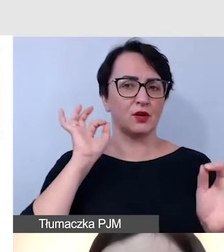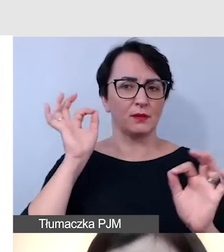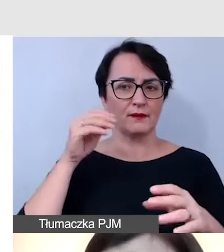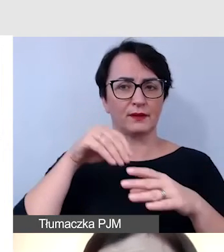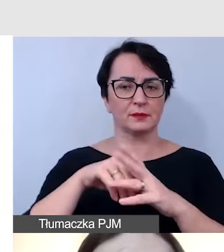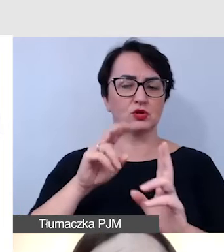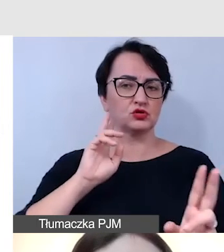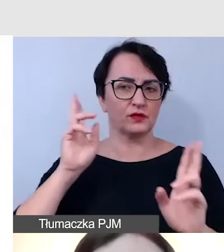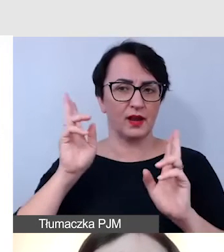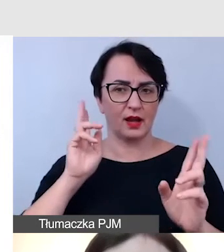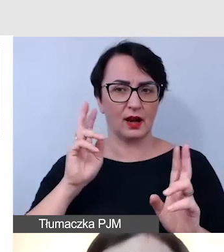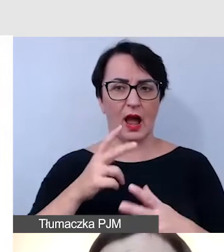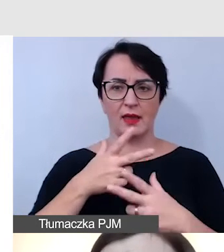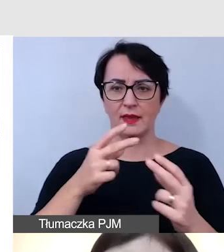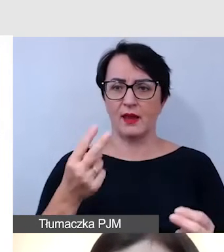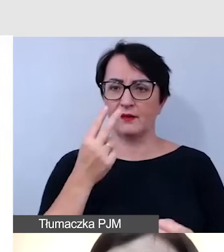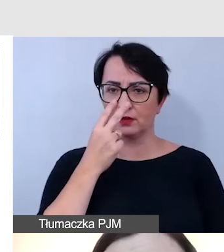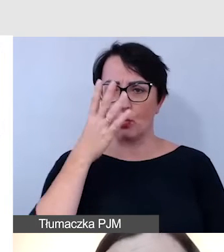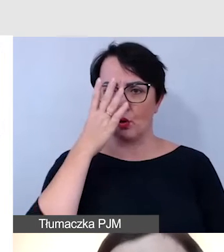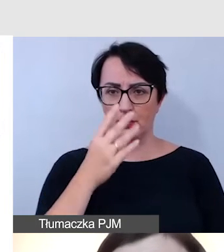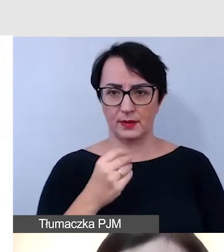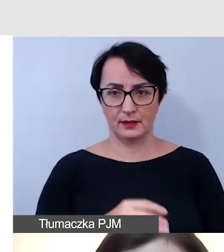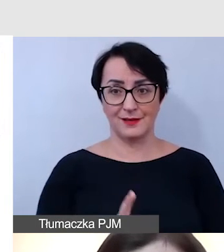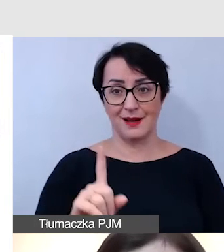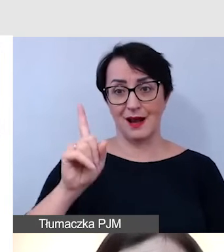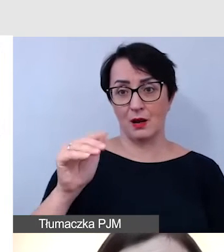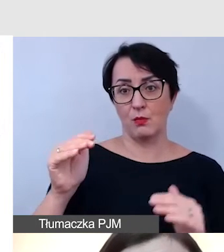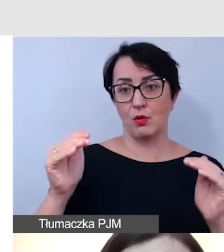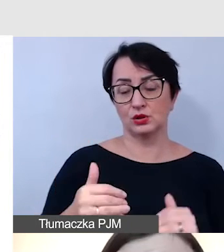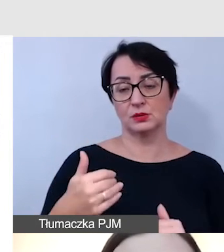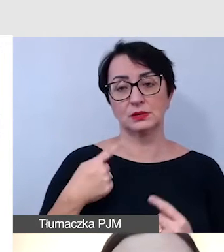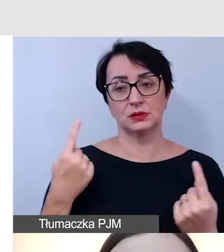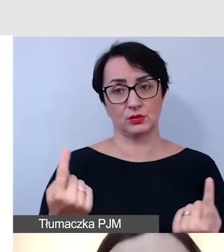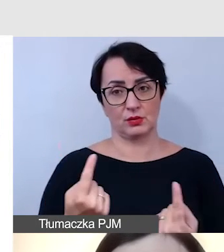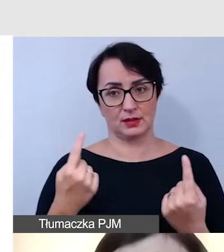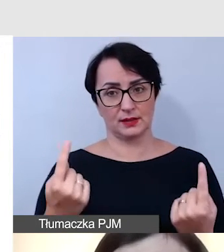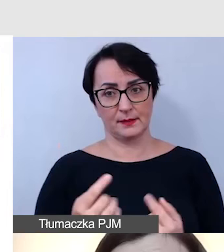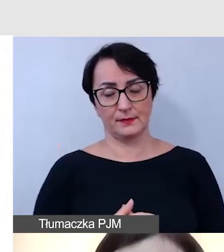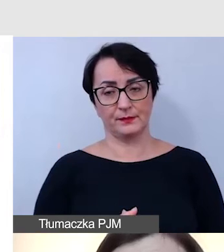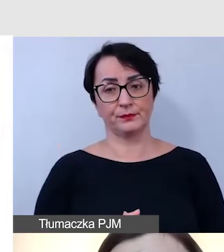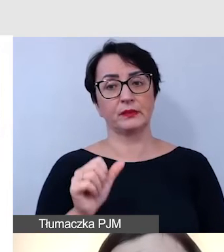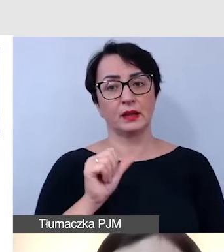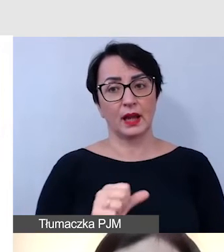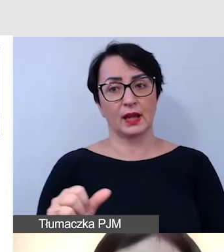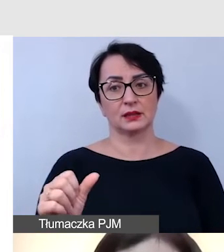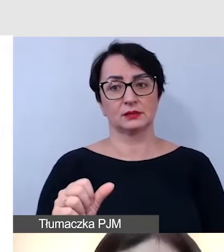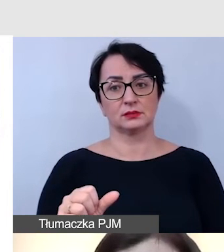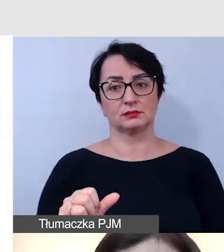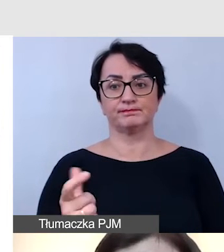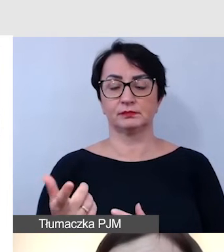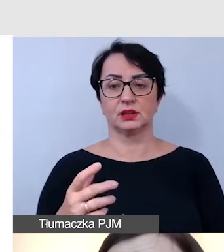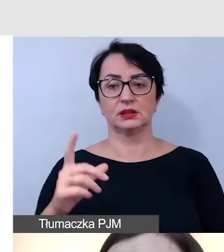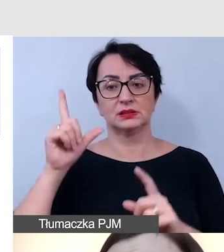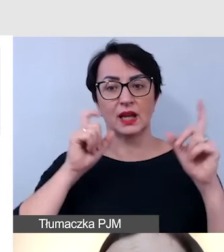dźwiękowej, a nie w kwestii obrazu. Ale może się zdarzyć, że pojawią się zdjęcia w